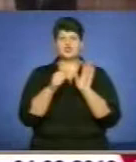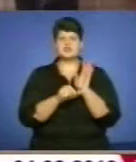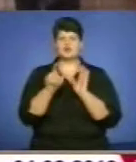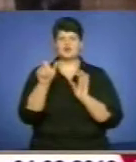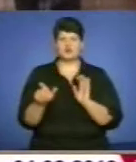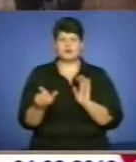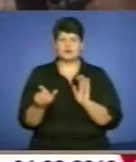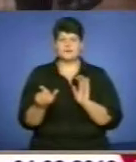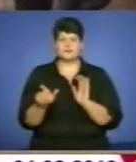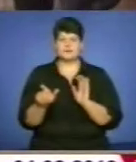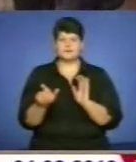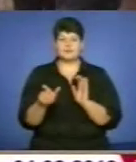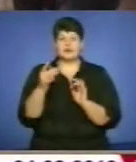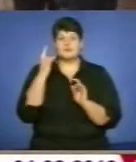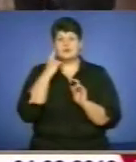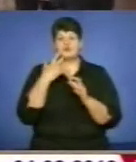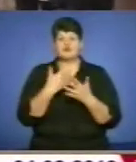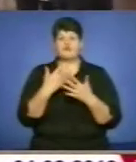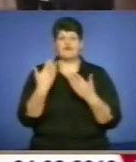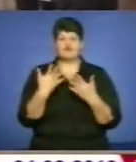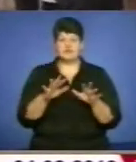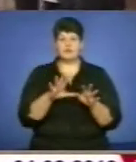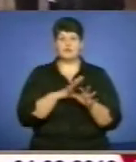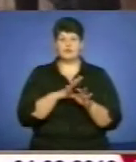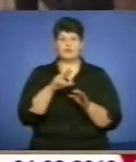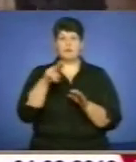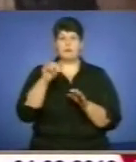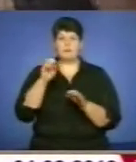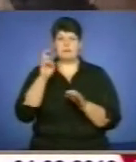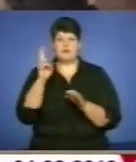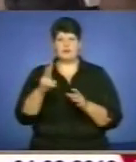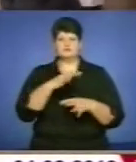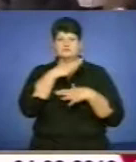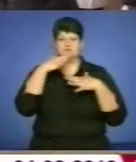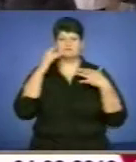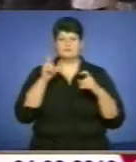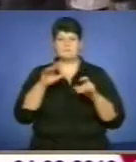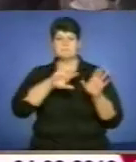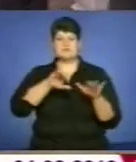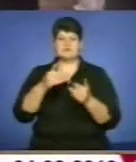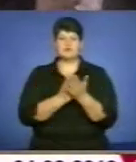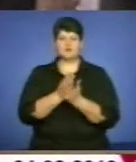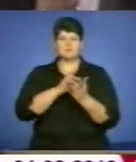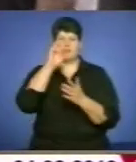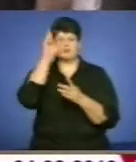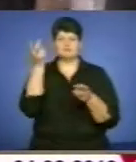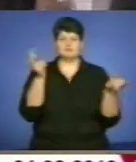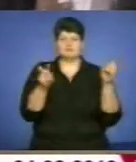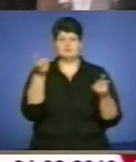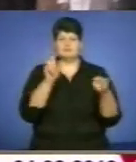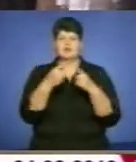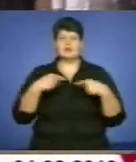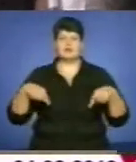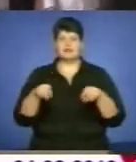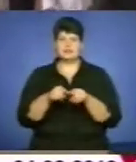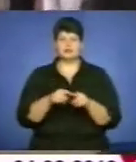Напевне, що один із піків вже був, після церкви люди, йшли після служби і заходили на дільницю. Можливо, що буде після